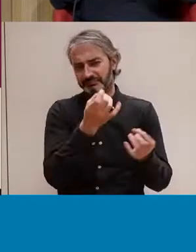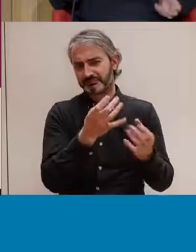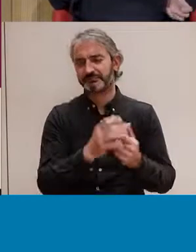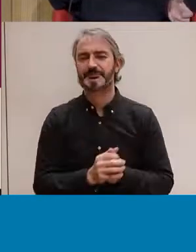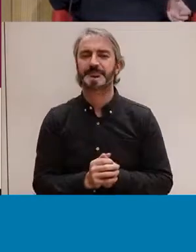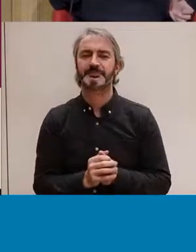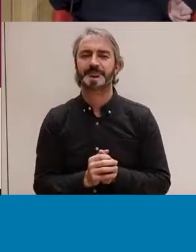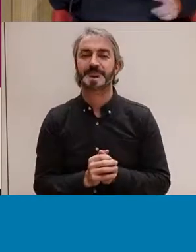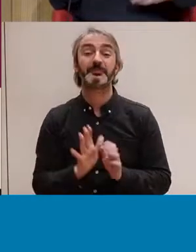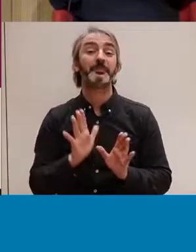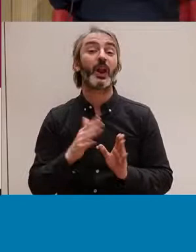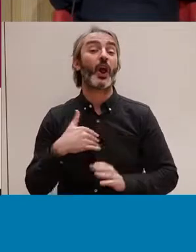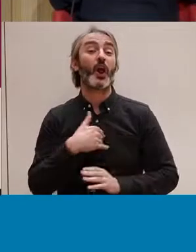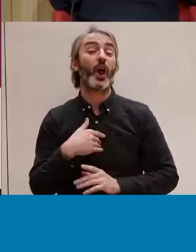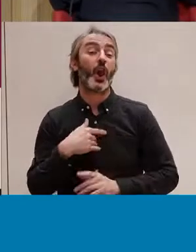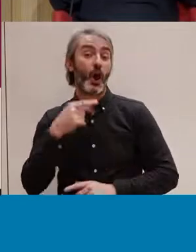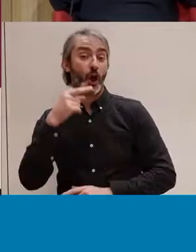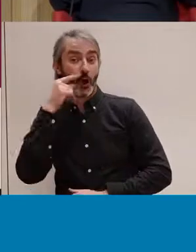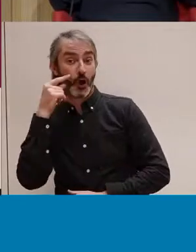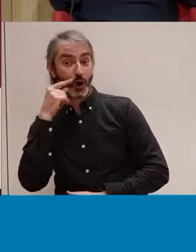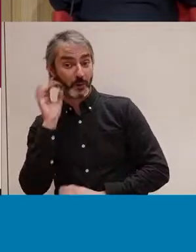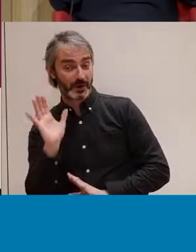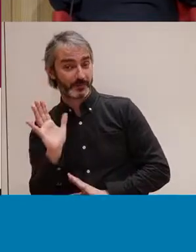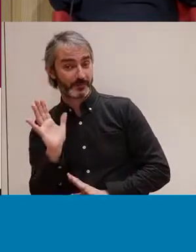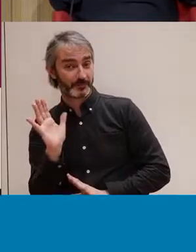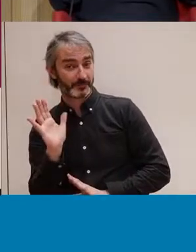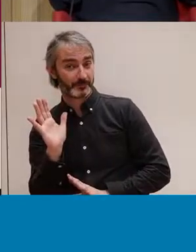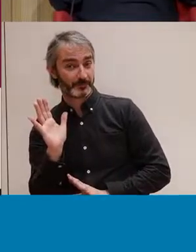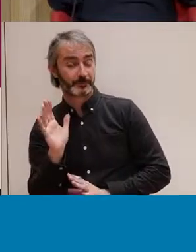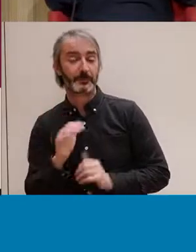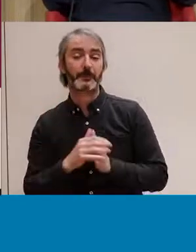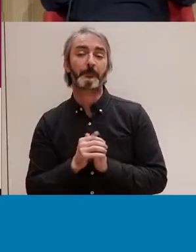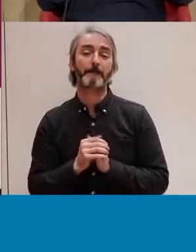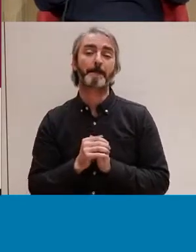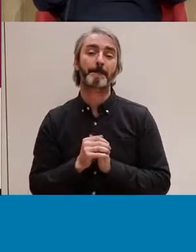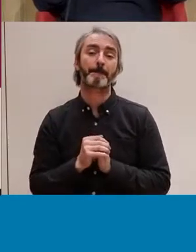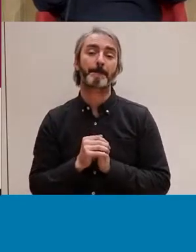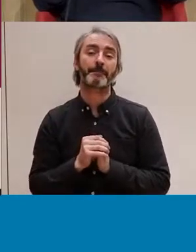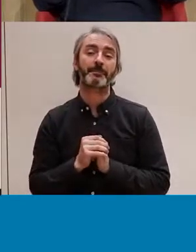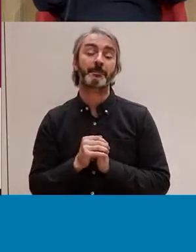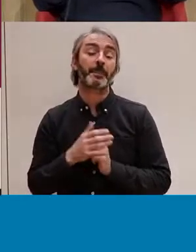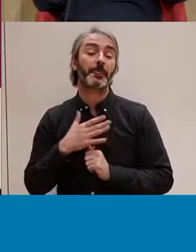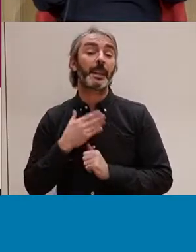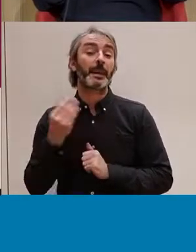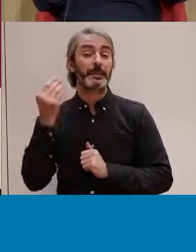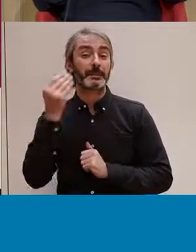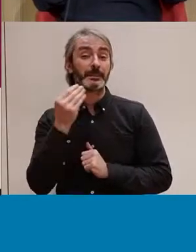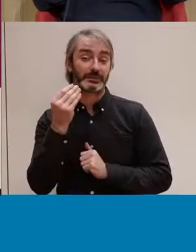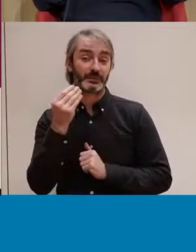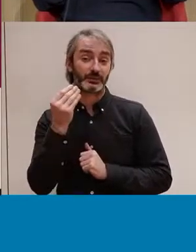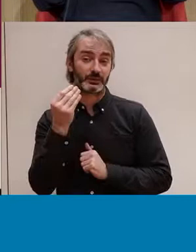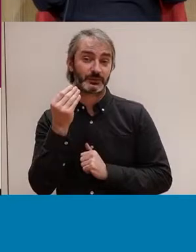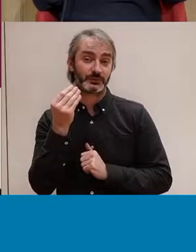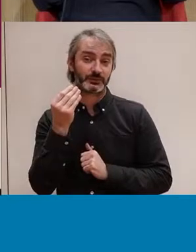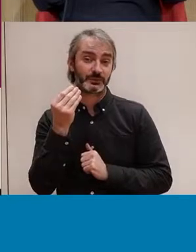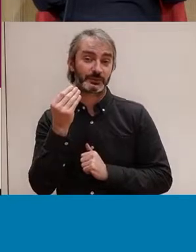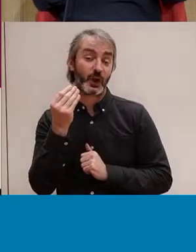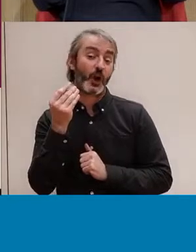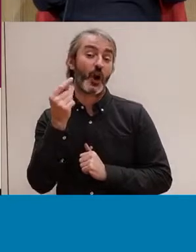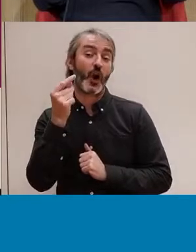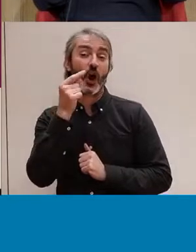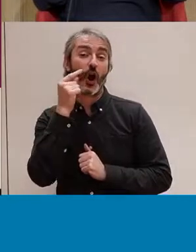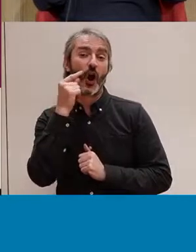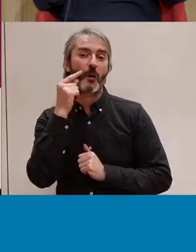Perquè fa als homes i tot el component de gènere que envolta la masculinitat, creiem que hi ha molt aquesta idea dels homes